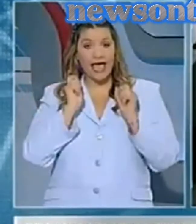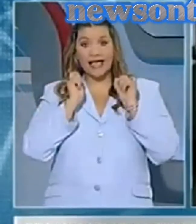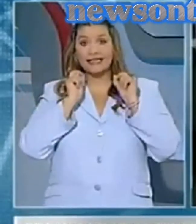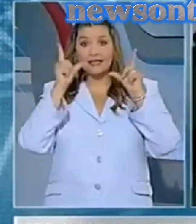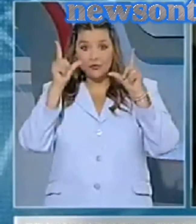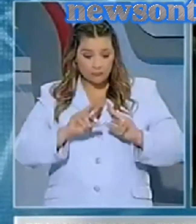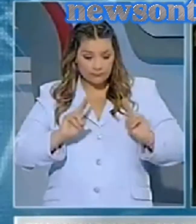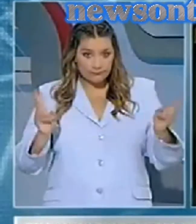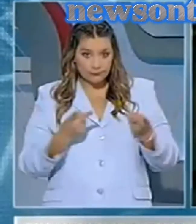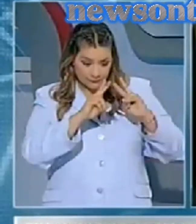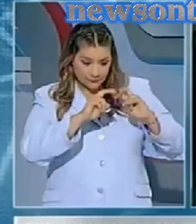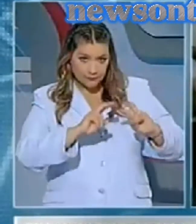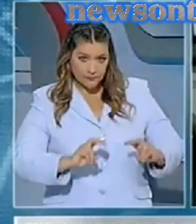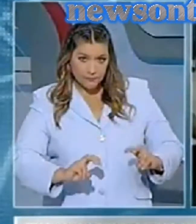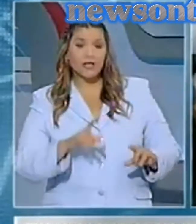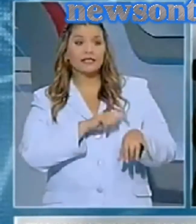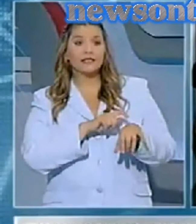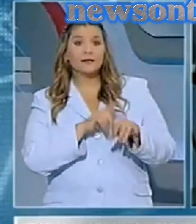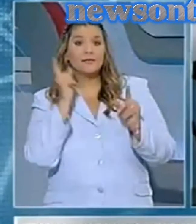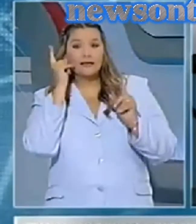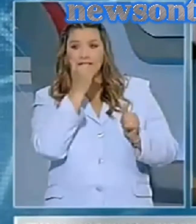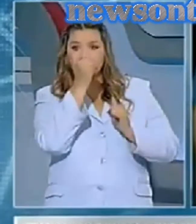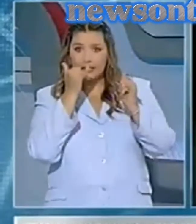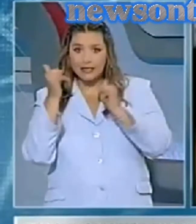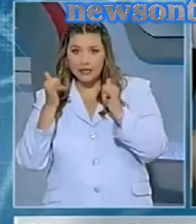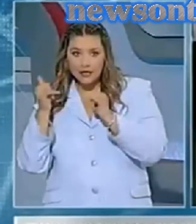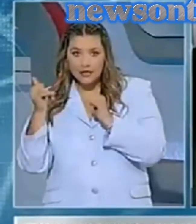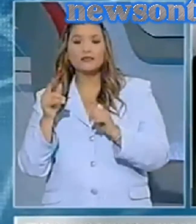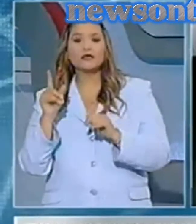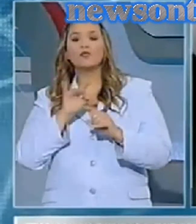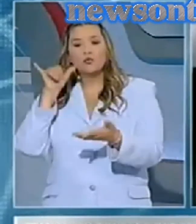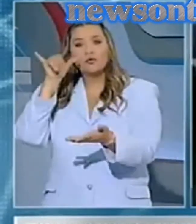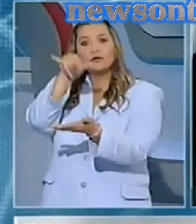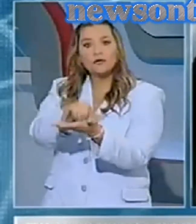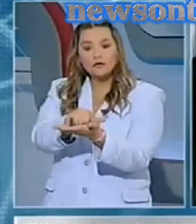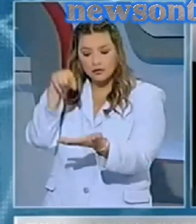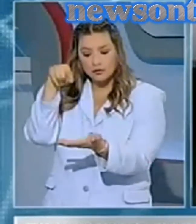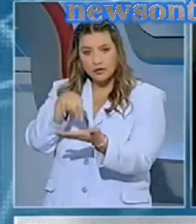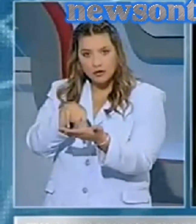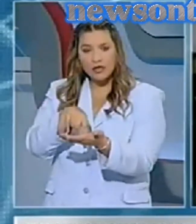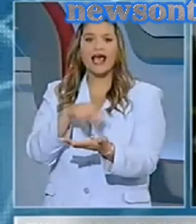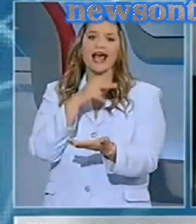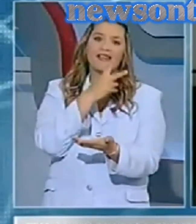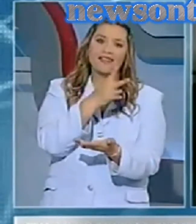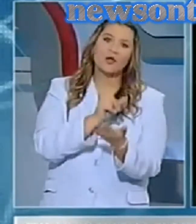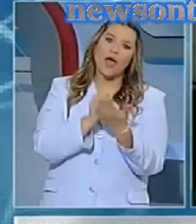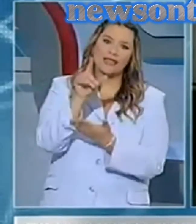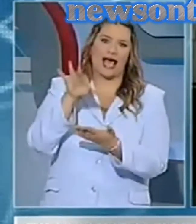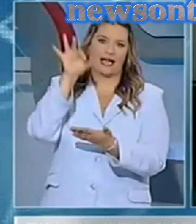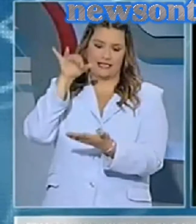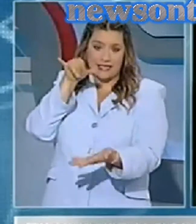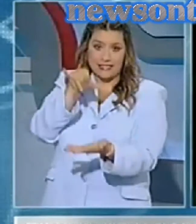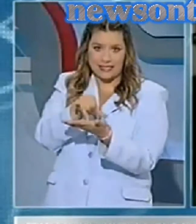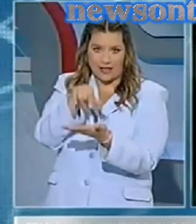σκαρύφημα, ότι όλες οι κλίσεις οδηγούν προς ένα σταθερό τηλέφωνο το οποίο ξεκινάει από 2.11. Από τα ξημερώματα